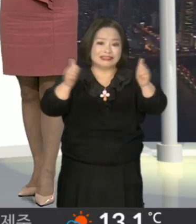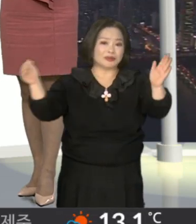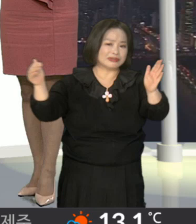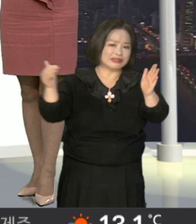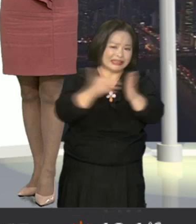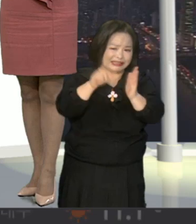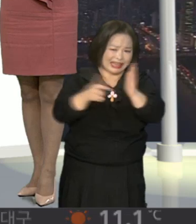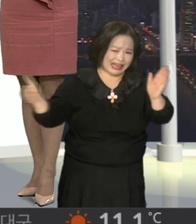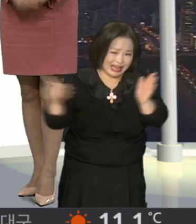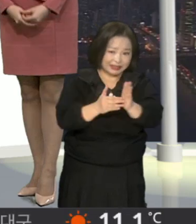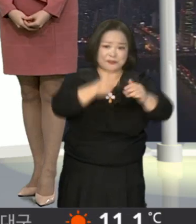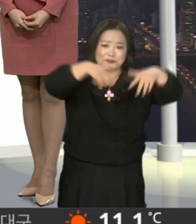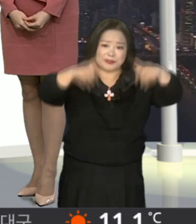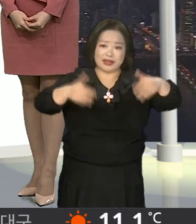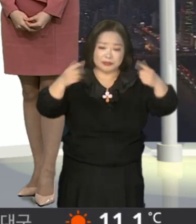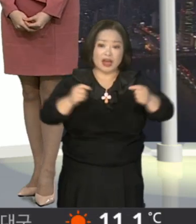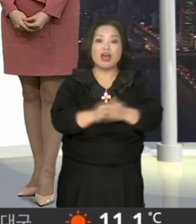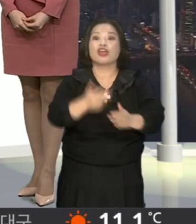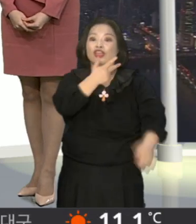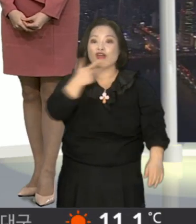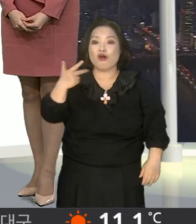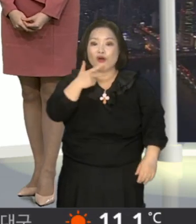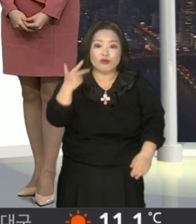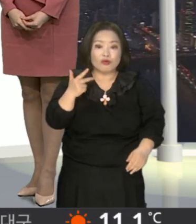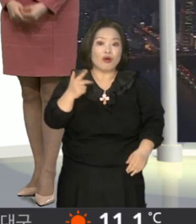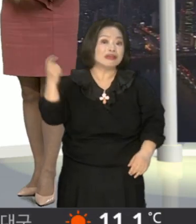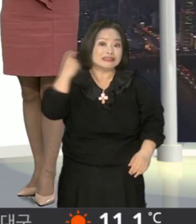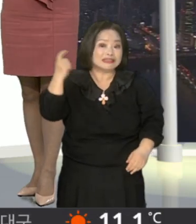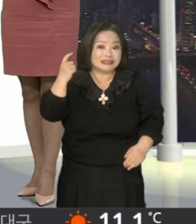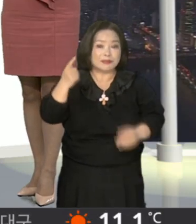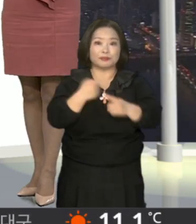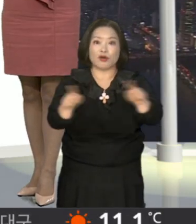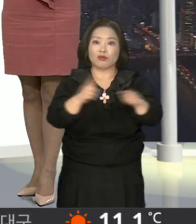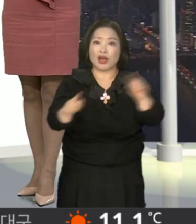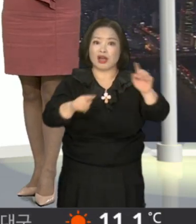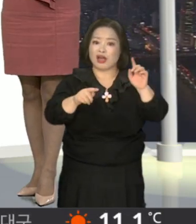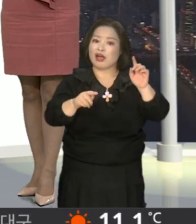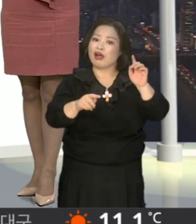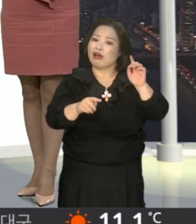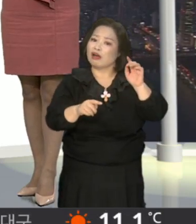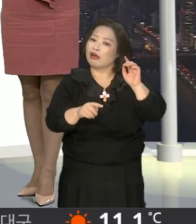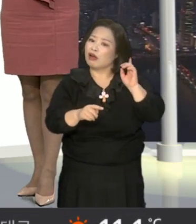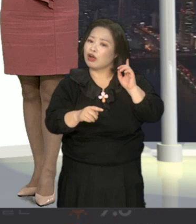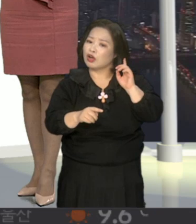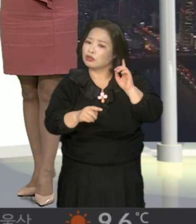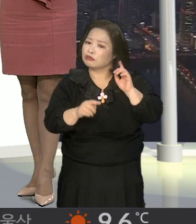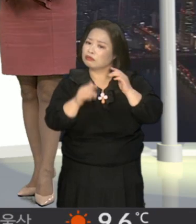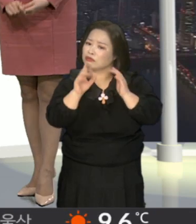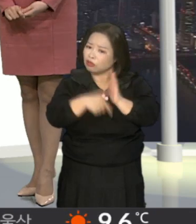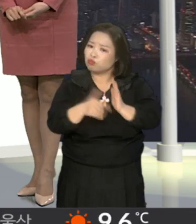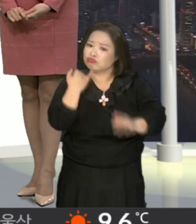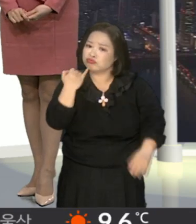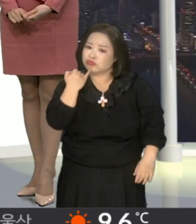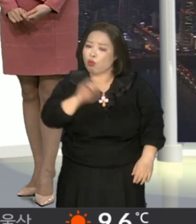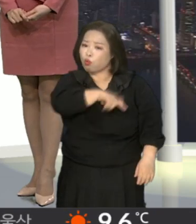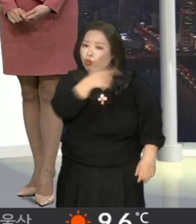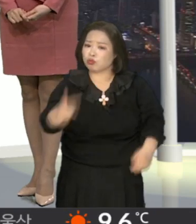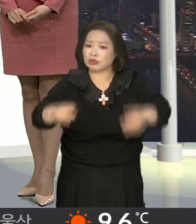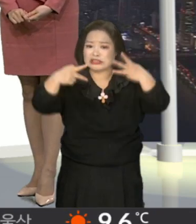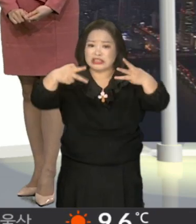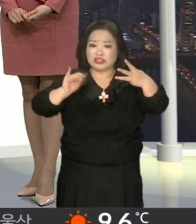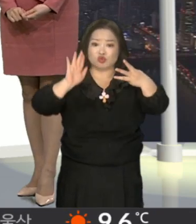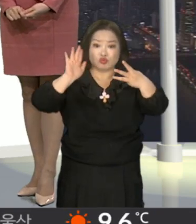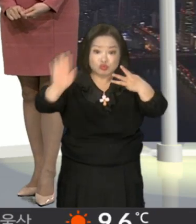이어지겠습니다. 영어 듣기 평가가 진행되는 오후 1, 2시 무렵은 무난할 것으로 보입니다만 오후 3시